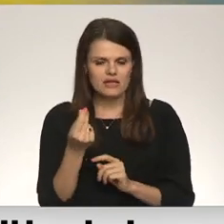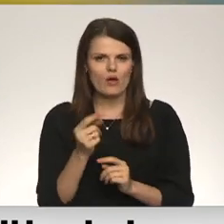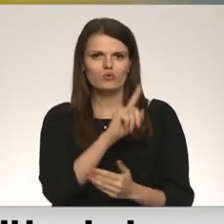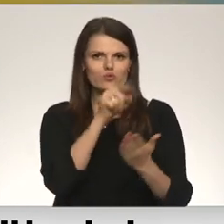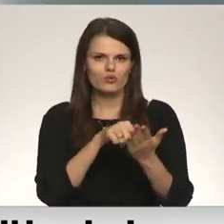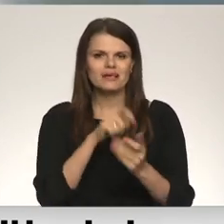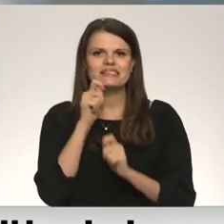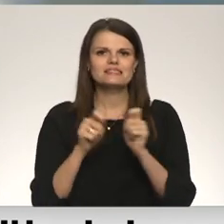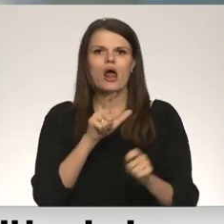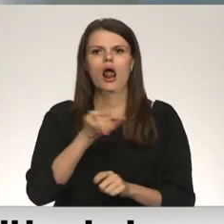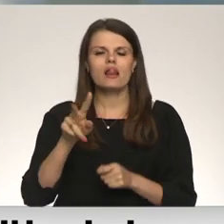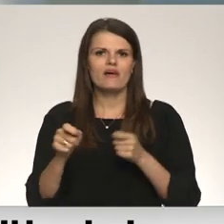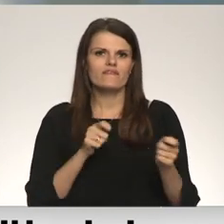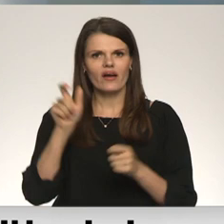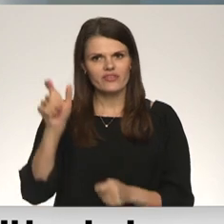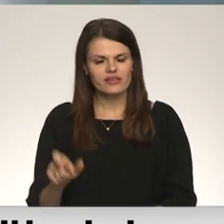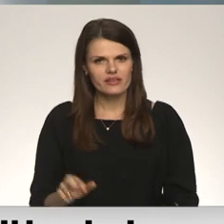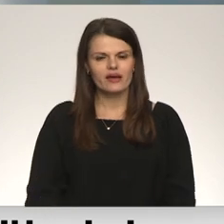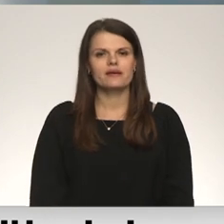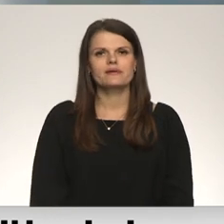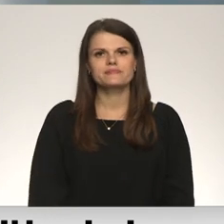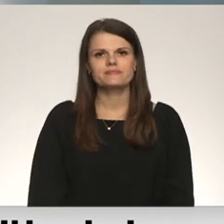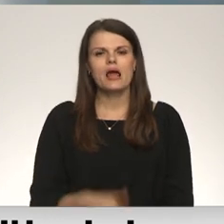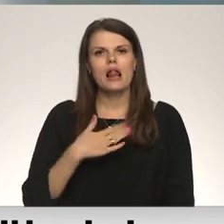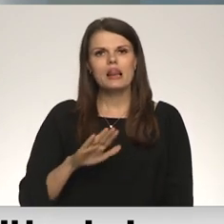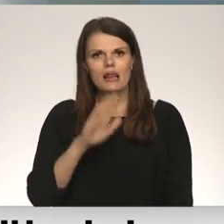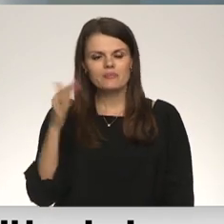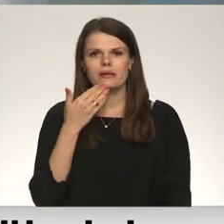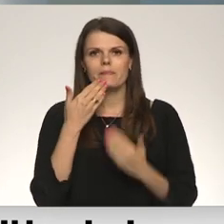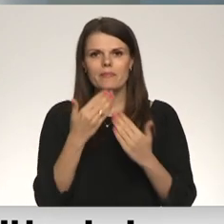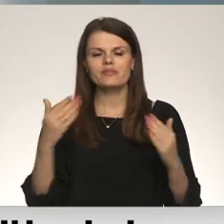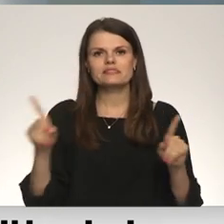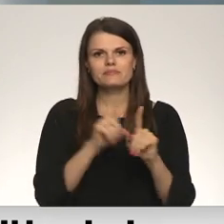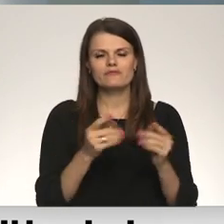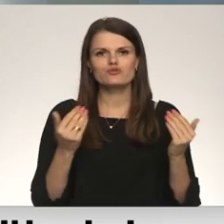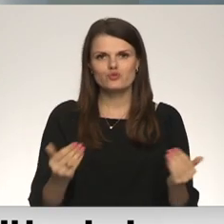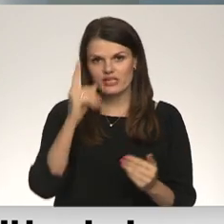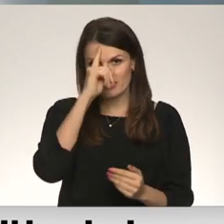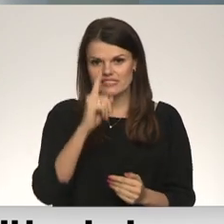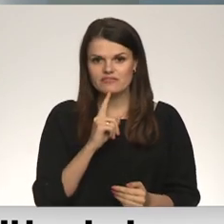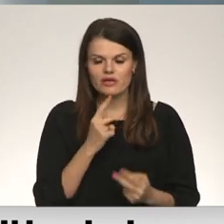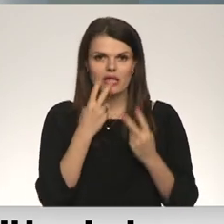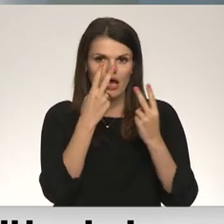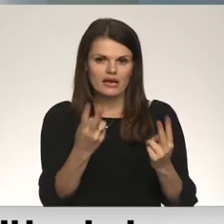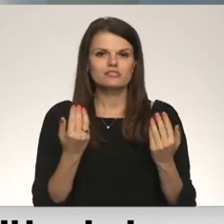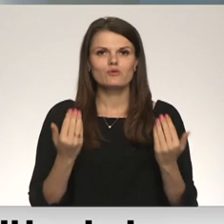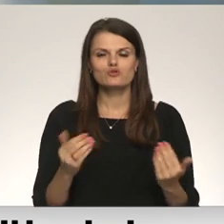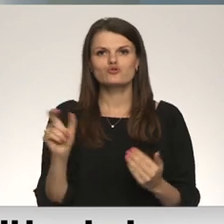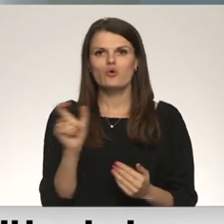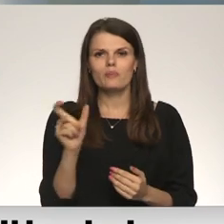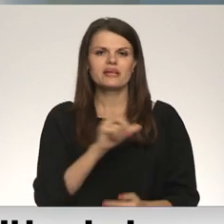Rūtai Dimantai ziedotelvē. Vadītāja Rūtu, labdien! Labdien! Paldies, ka pievienoties mums šodien svētdienā. Redzam, ka šobrīd